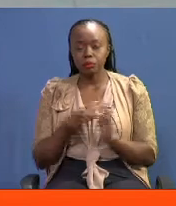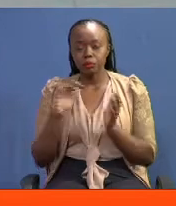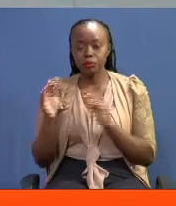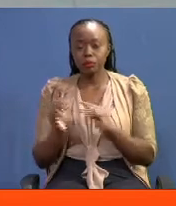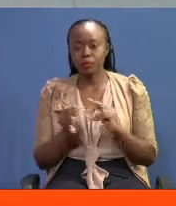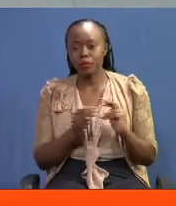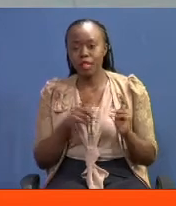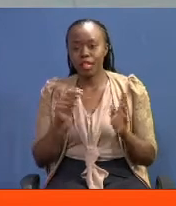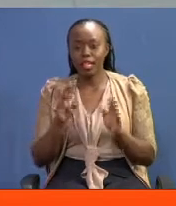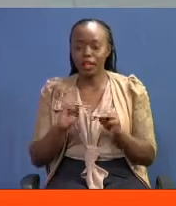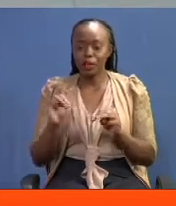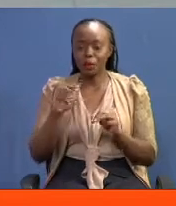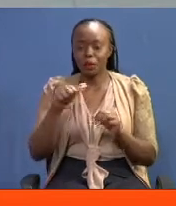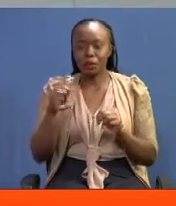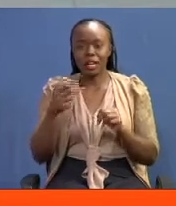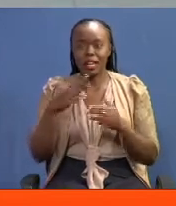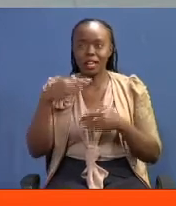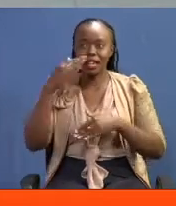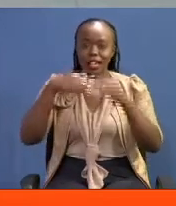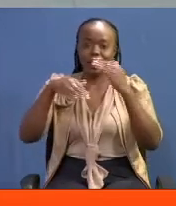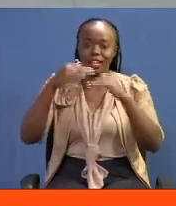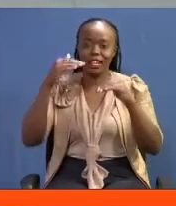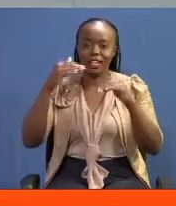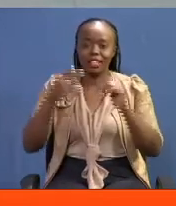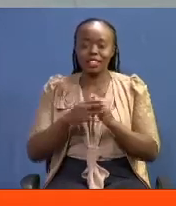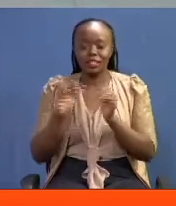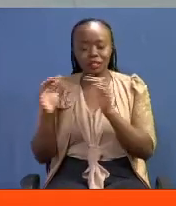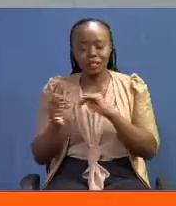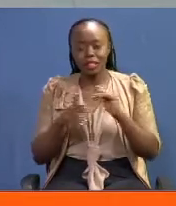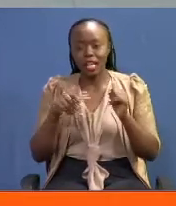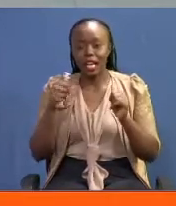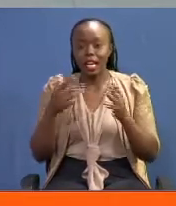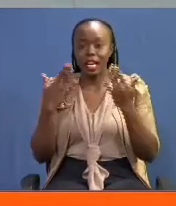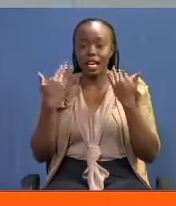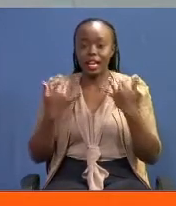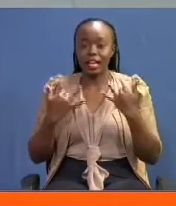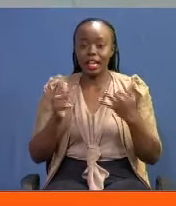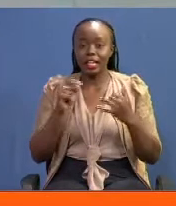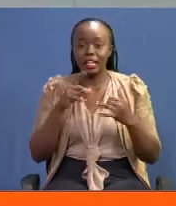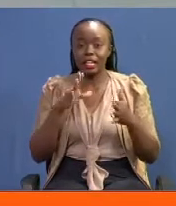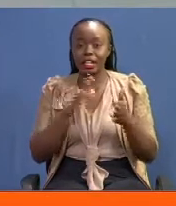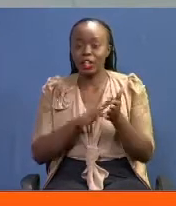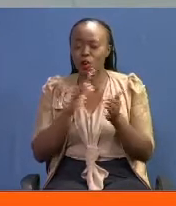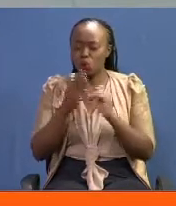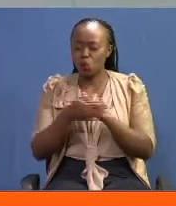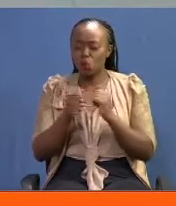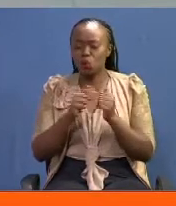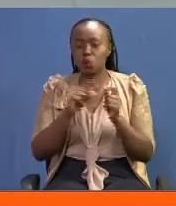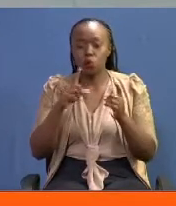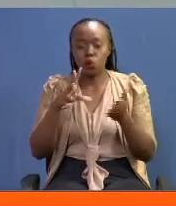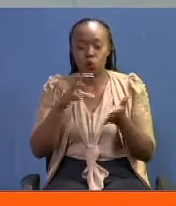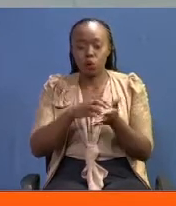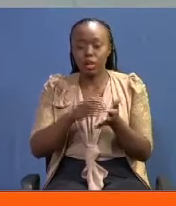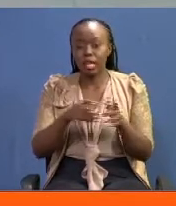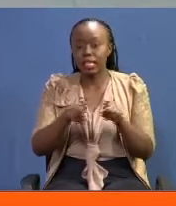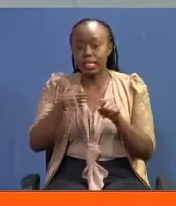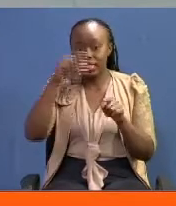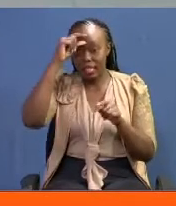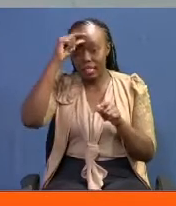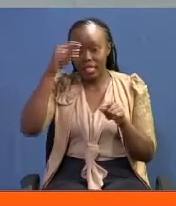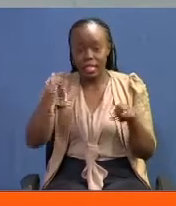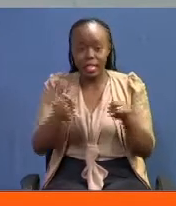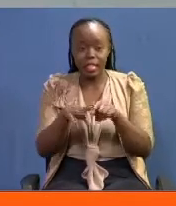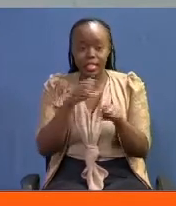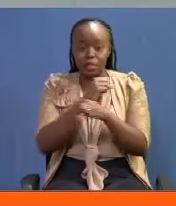Ya ulimuengu. Mahakama huru ya faa kutekeleza majukumu yake bila ushawishi na bunge na serekali kui kilinda